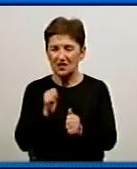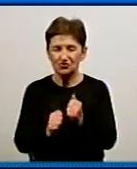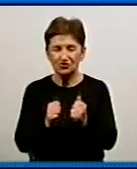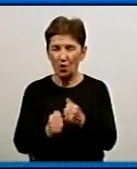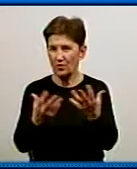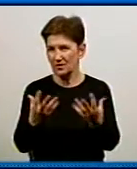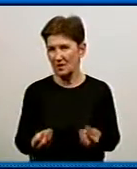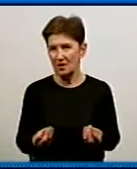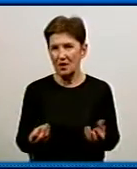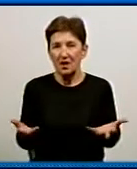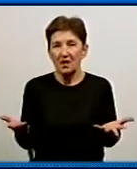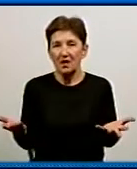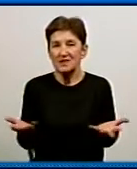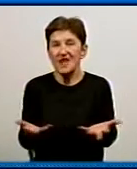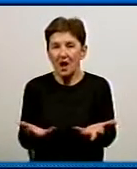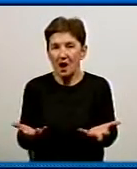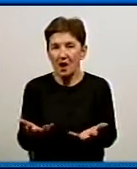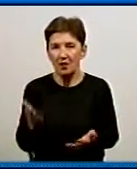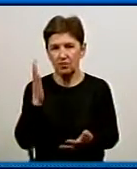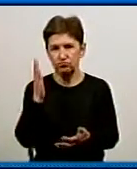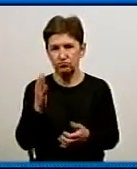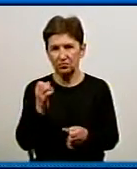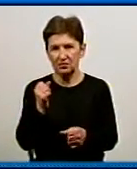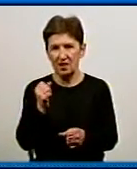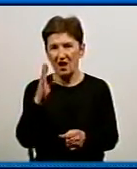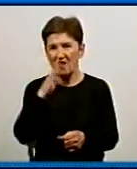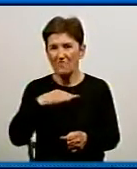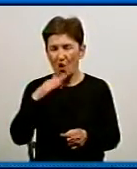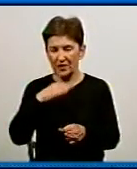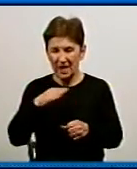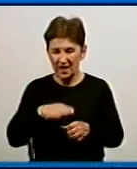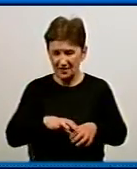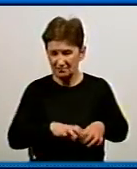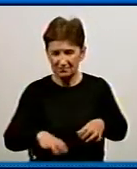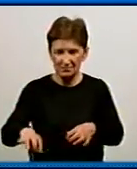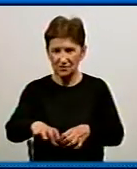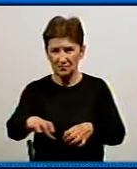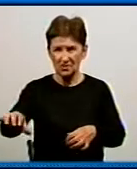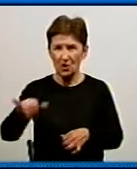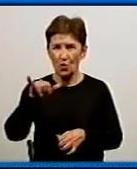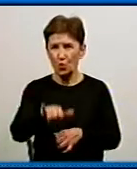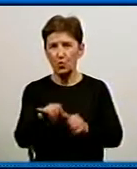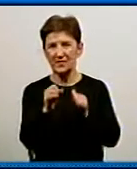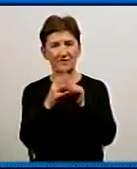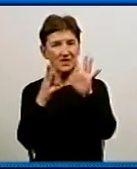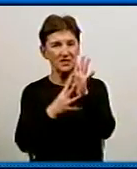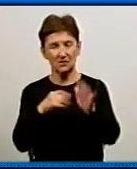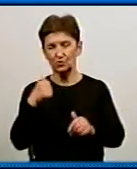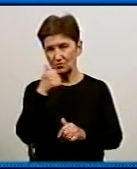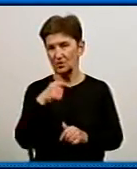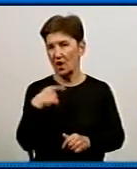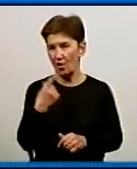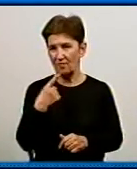Про те, як буде функціонувати водопровідно-каналізаційне господарство у 2019 році,